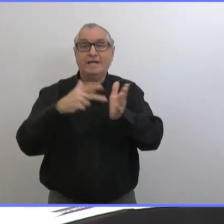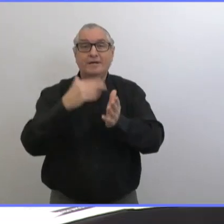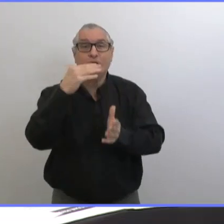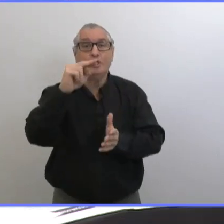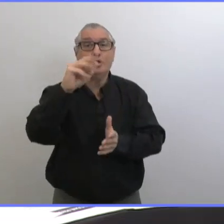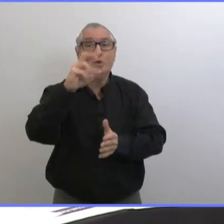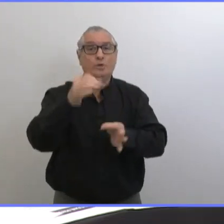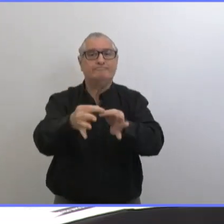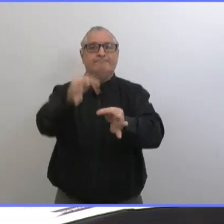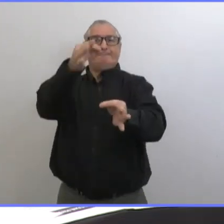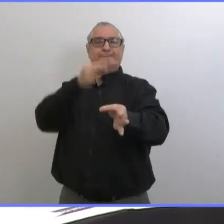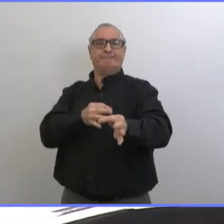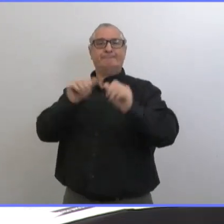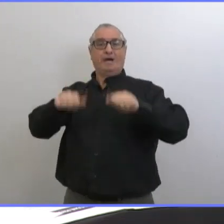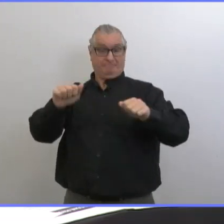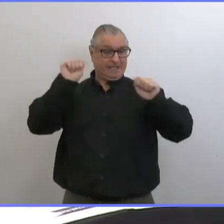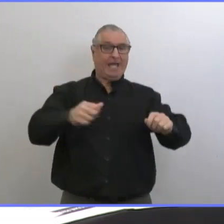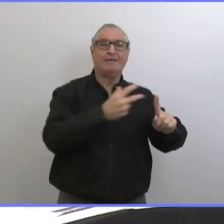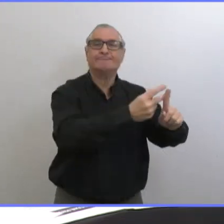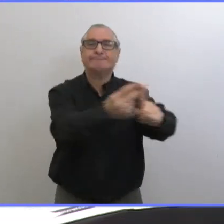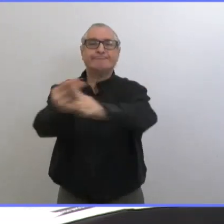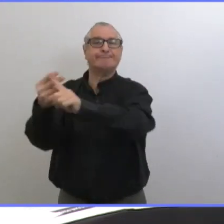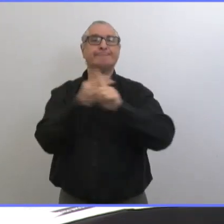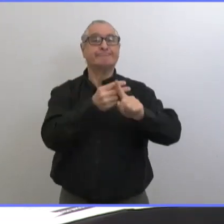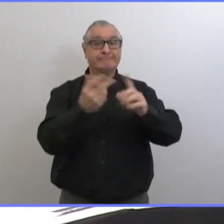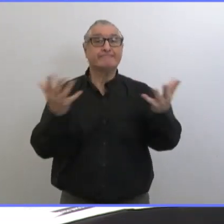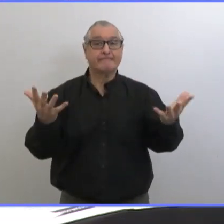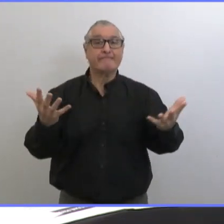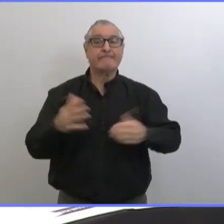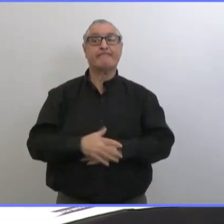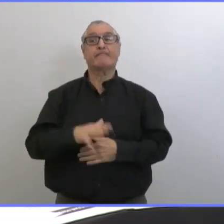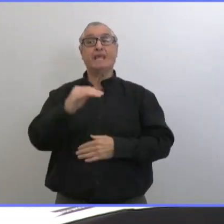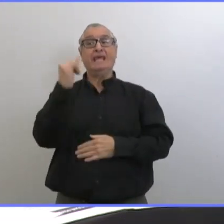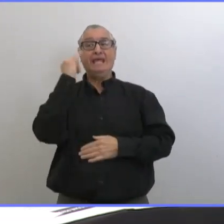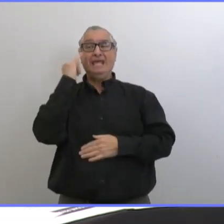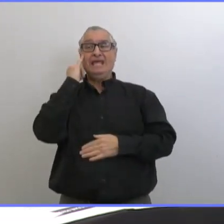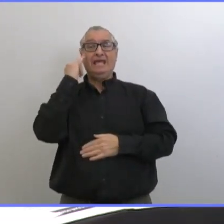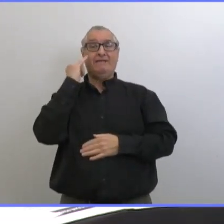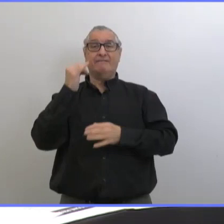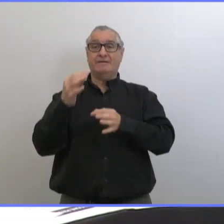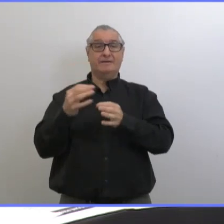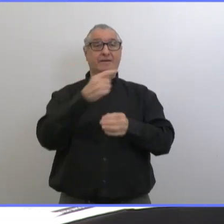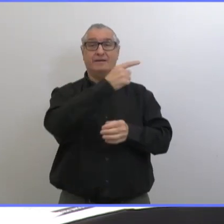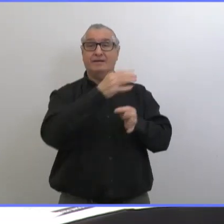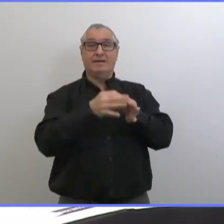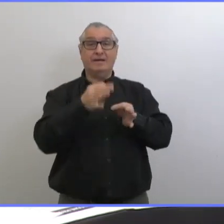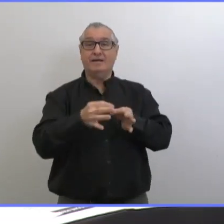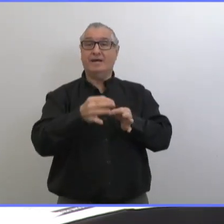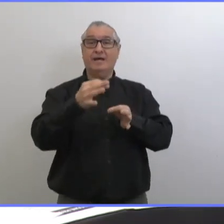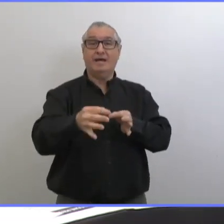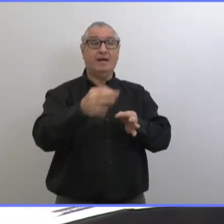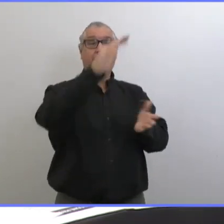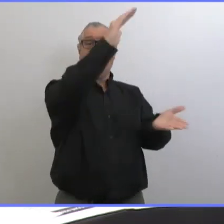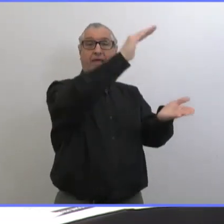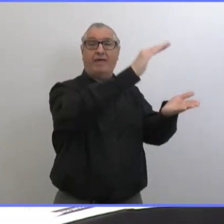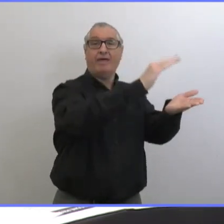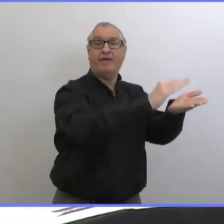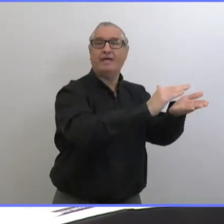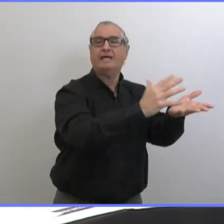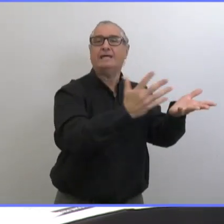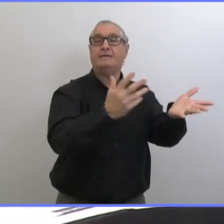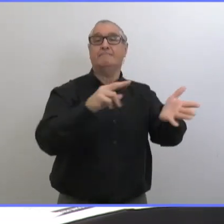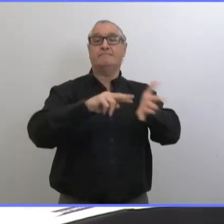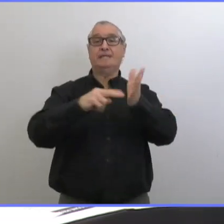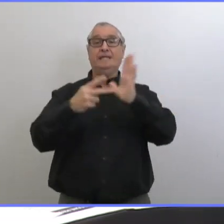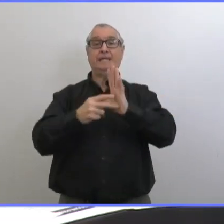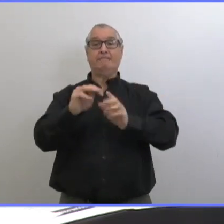si l'approvisionnement continue d'être interrompu ça pourrait être plus tard peut-être au début de l'été je reste